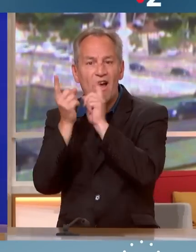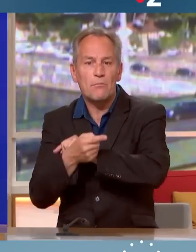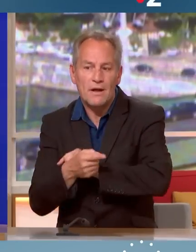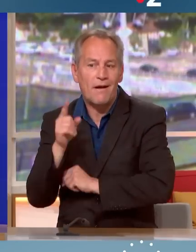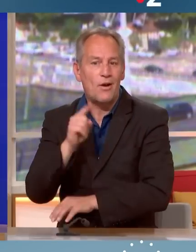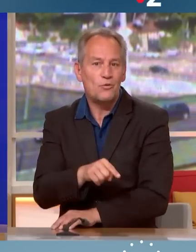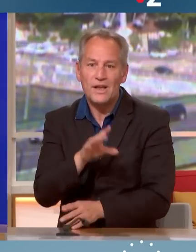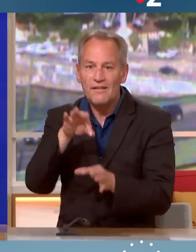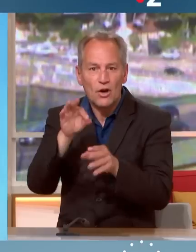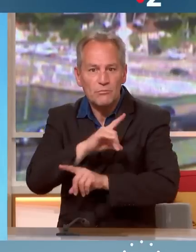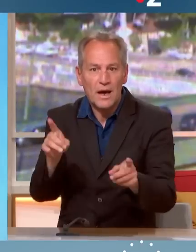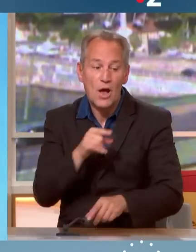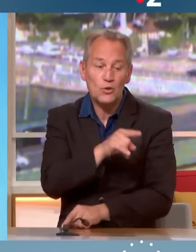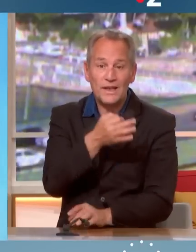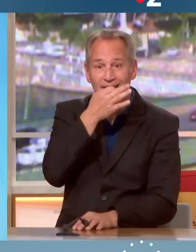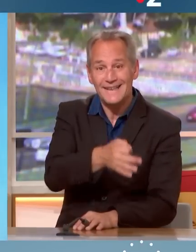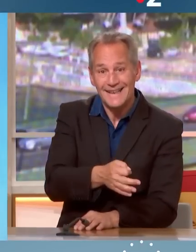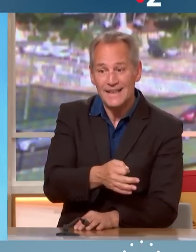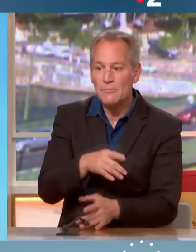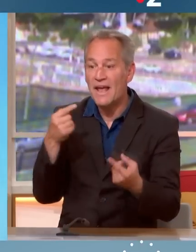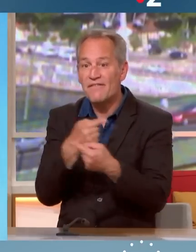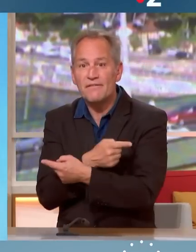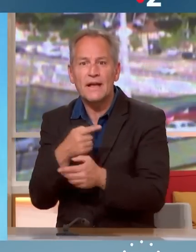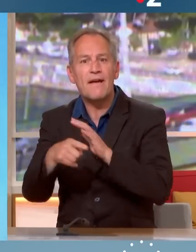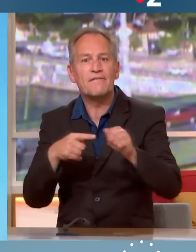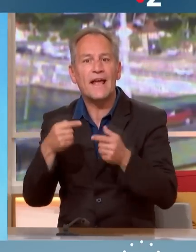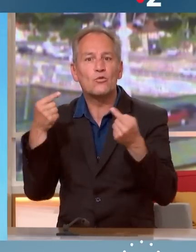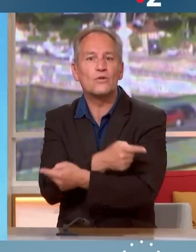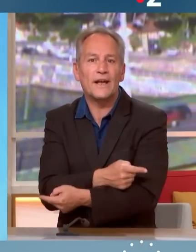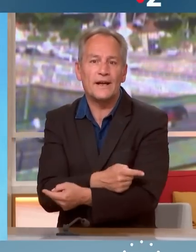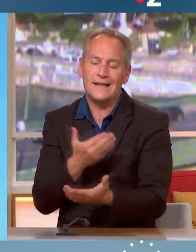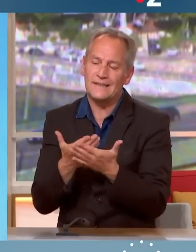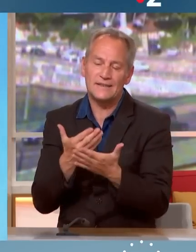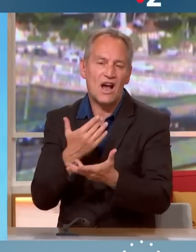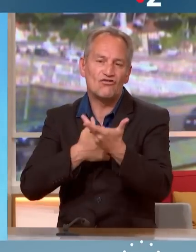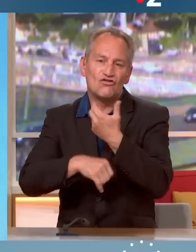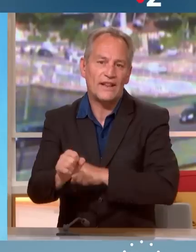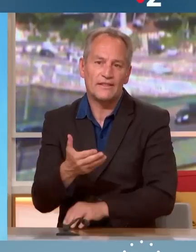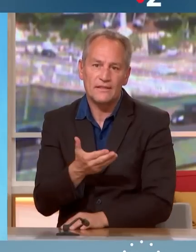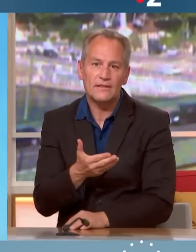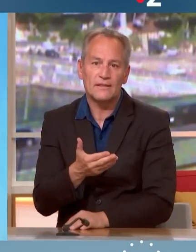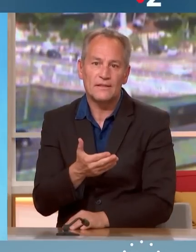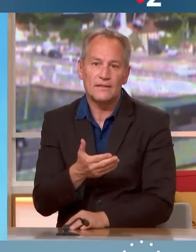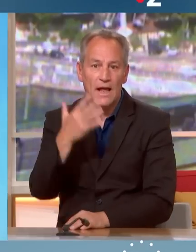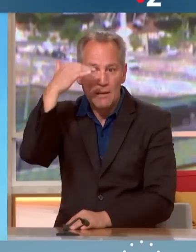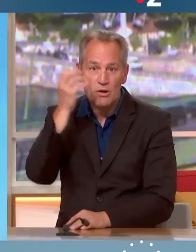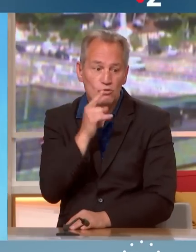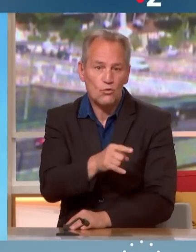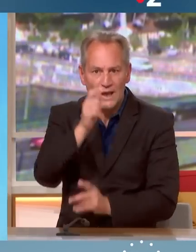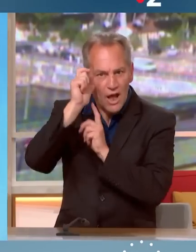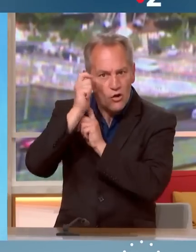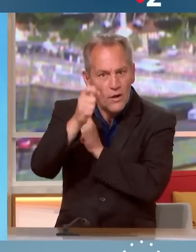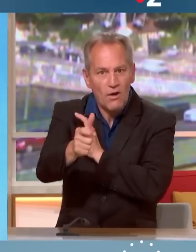faites ce que je dis, ne faites pas ce que je fais. Et donc c'est là où on voit qu'il y a une impossibilité. M. Mélenchon n'est pas cohérent.